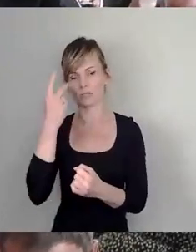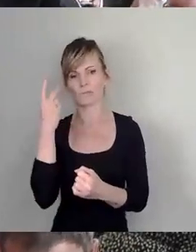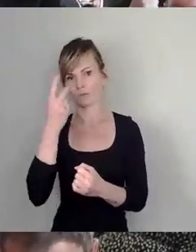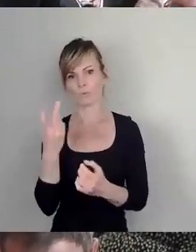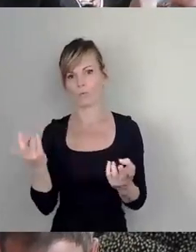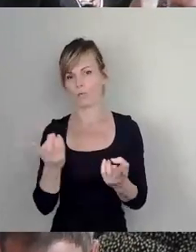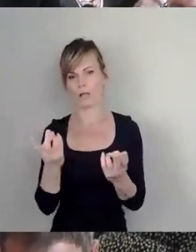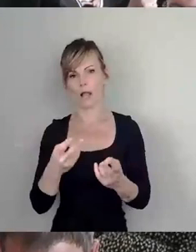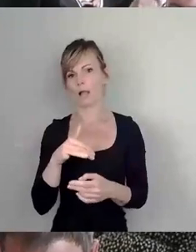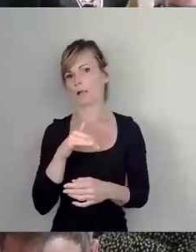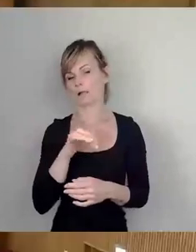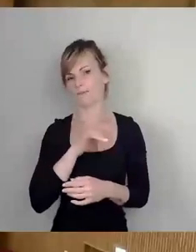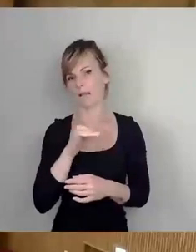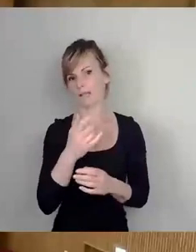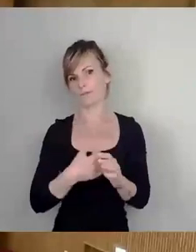wir nehmen.